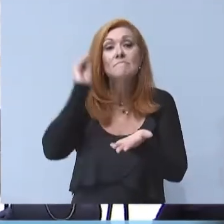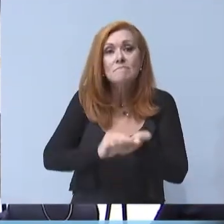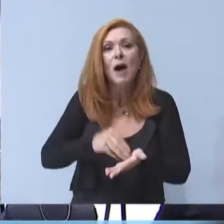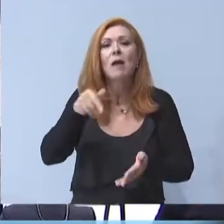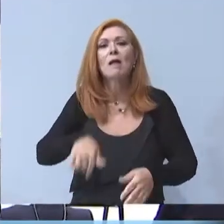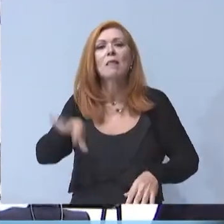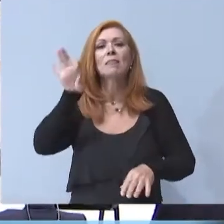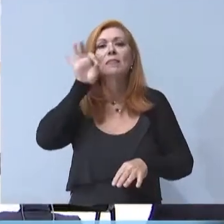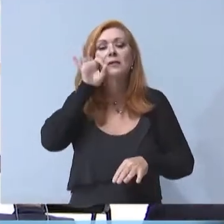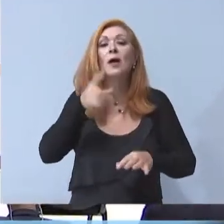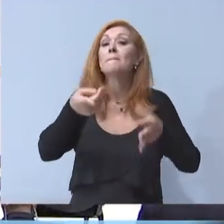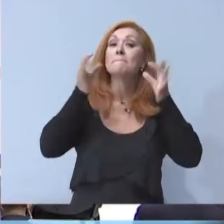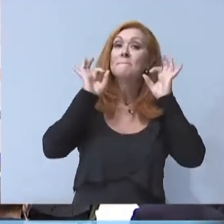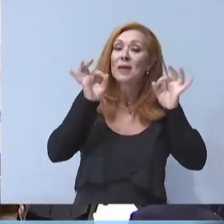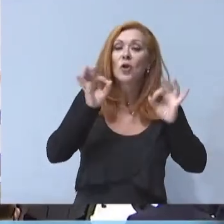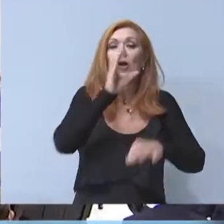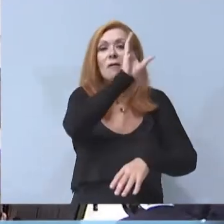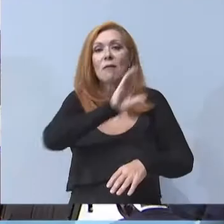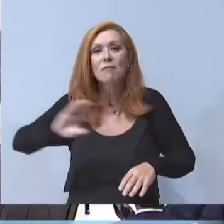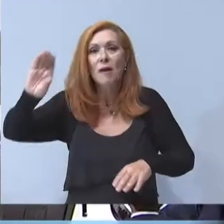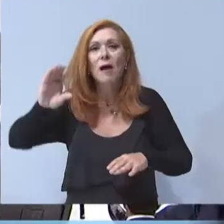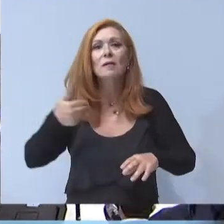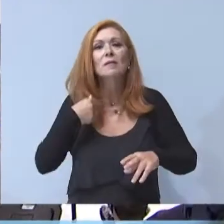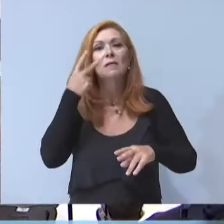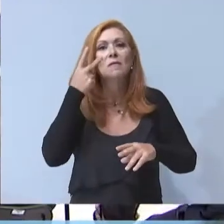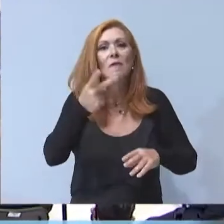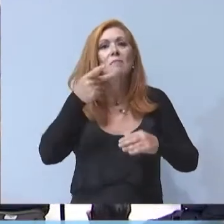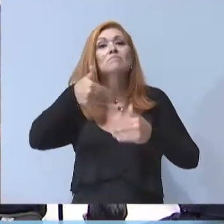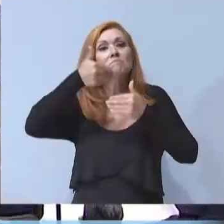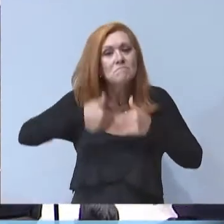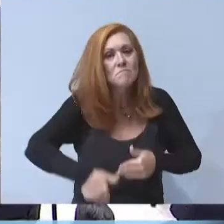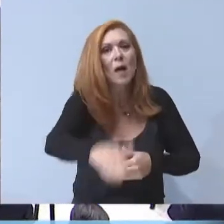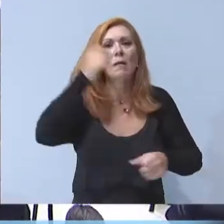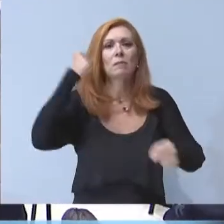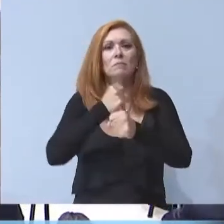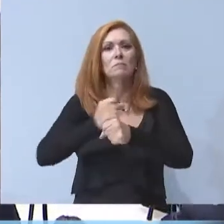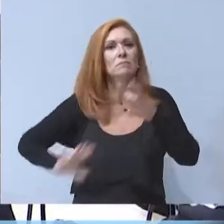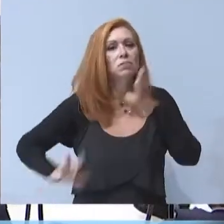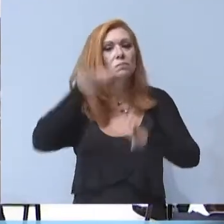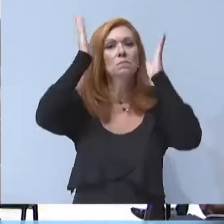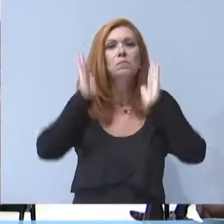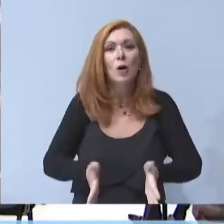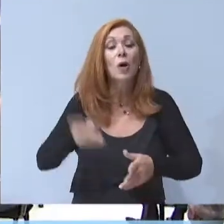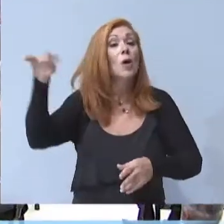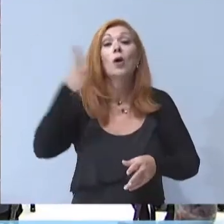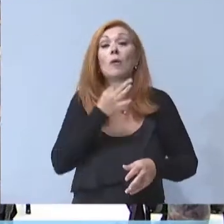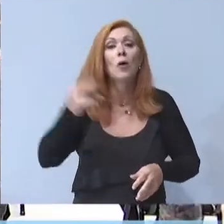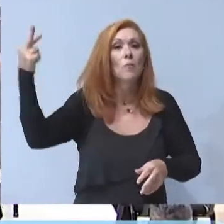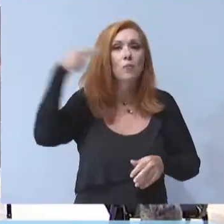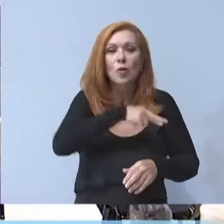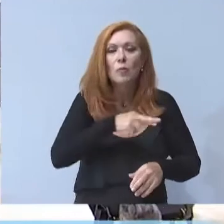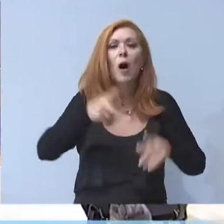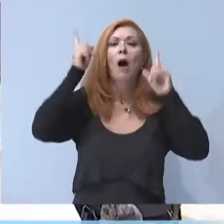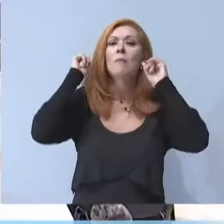Θεσσαλονίκης, της Μακεδονίας και της Στράκης στο χάρτη του μέλλοντος που είναι ήδη μπροστά μας. Είναι η απόφαση του Πρωθυπουργού για την